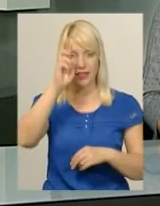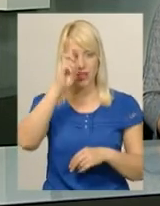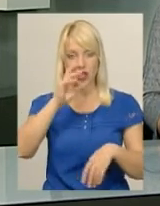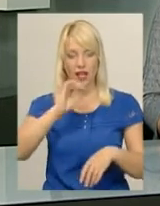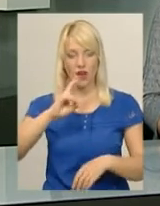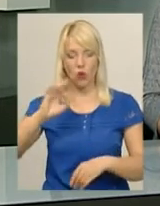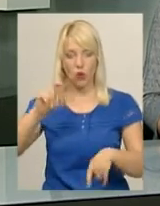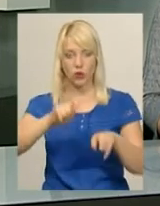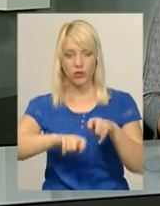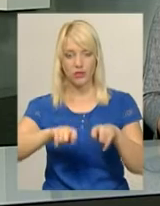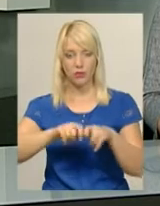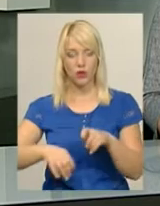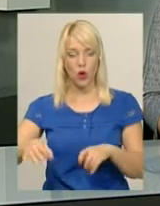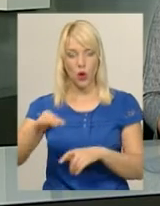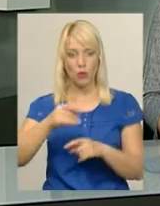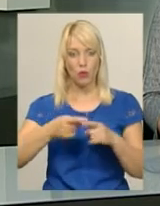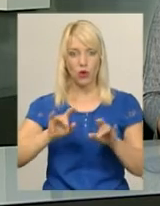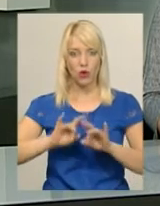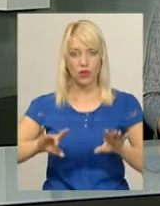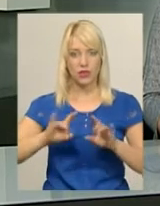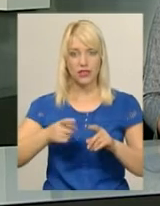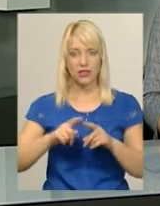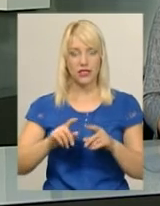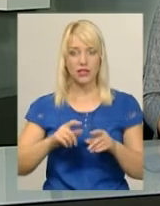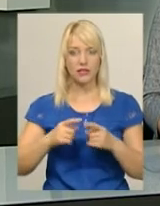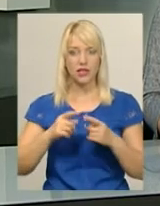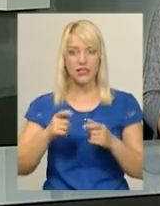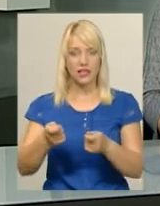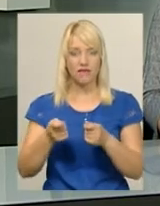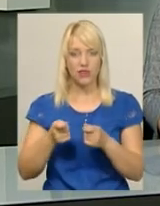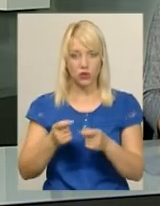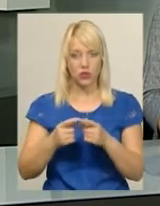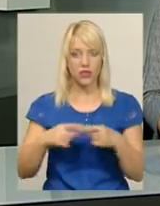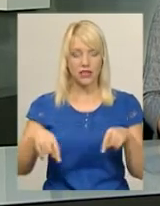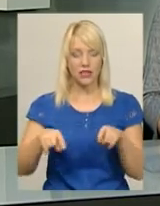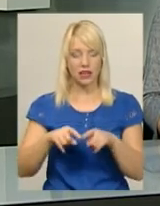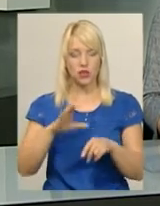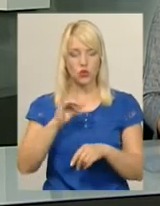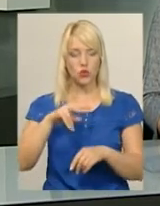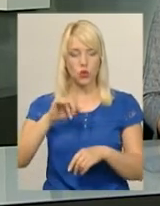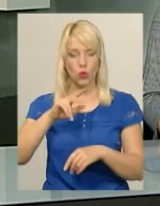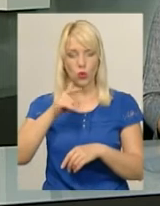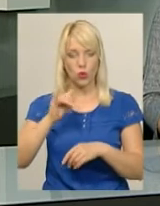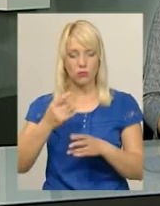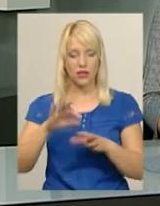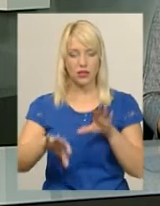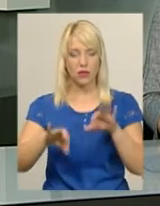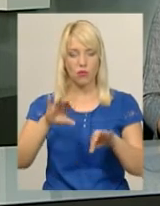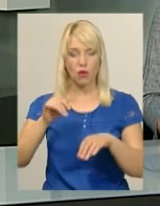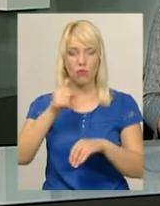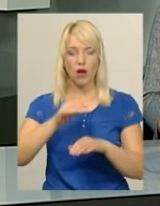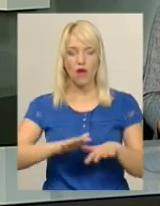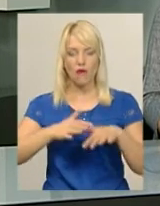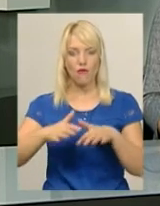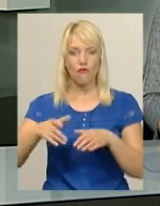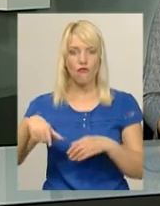це повідомила завідувач сектору зв'язків з громадськістю відомства Наталя Сологуб. Працівники інспекції наразі відбирають проби поверхневих вод